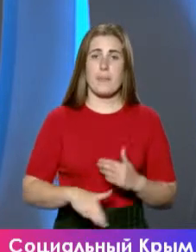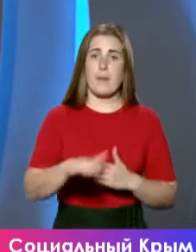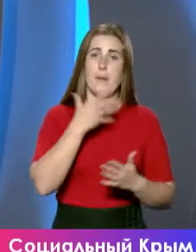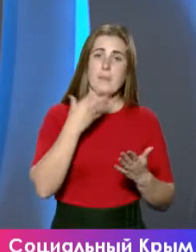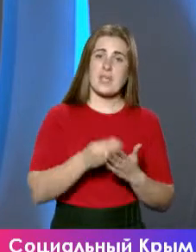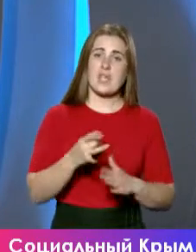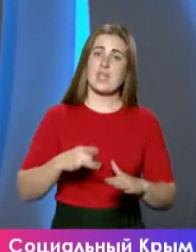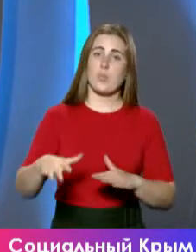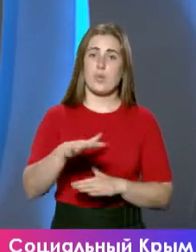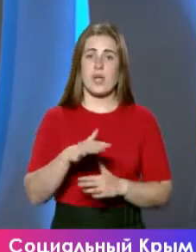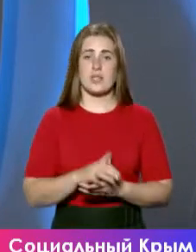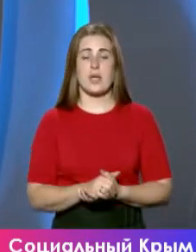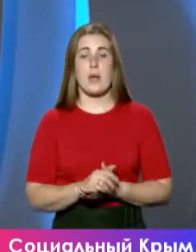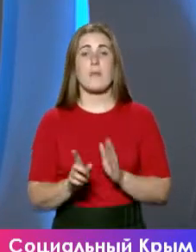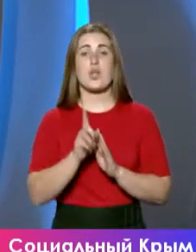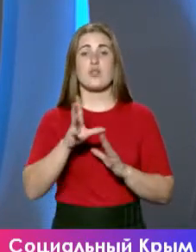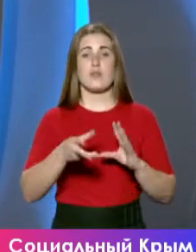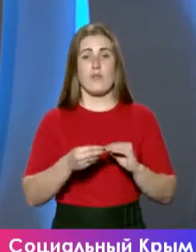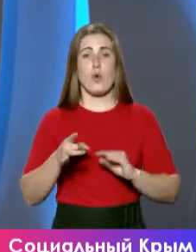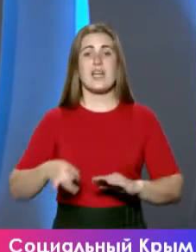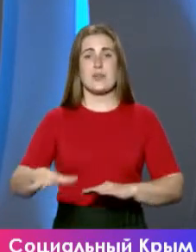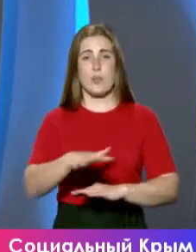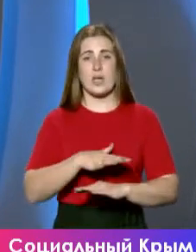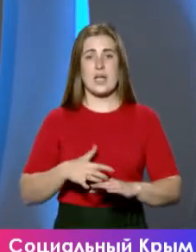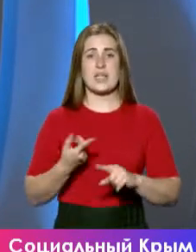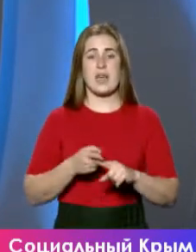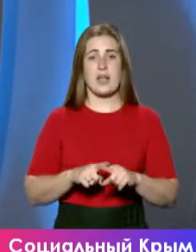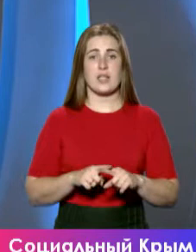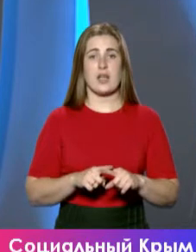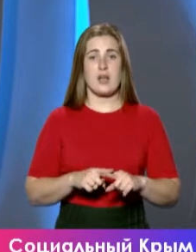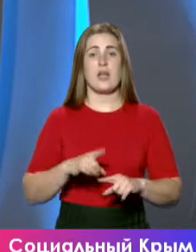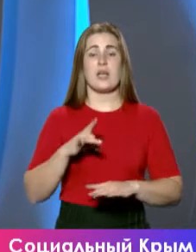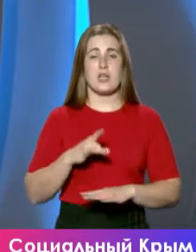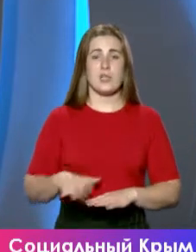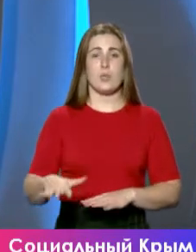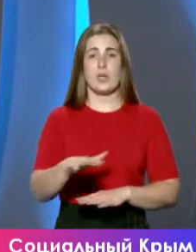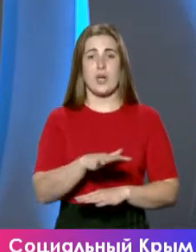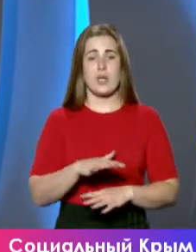Местные, республиканские, федеральные? Прежде всего, республиканские, конечно, это прежде всего республиканские.